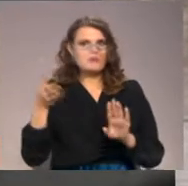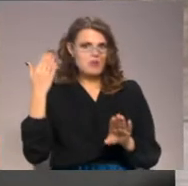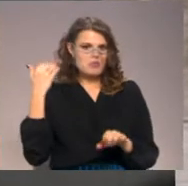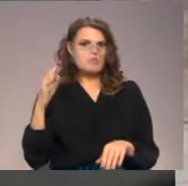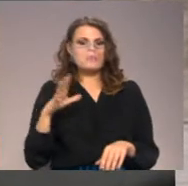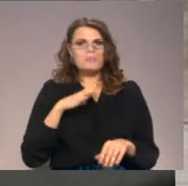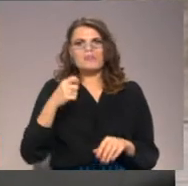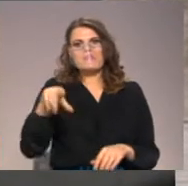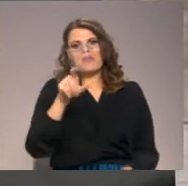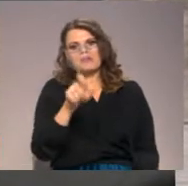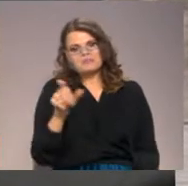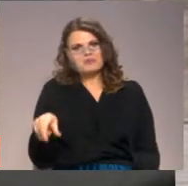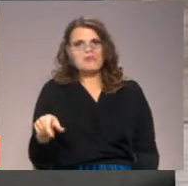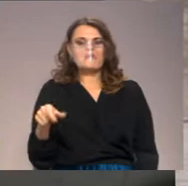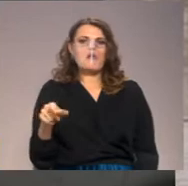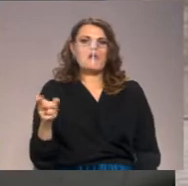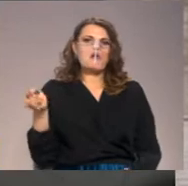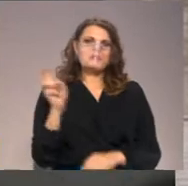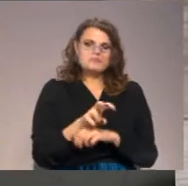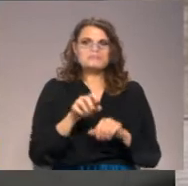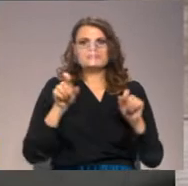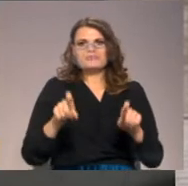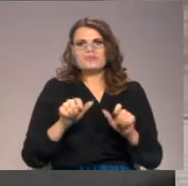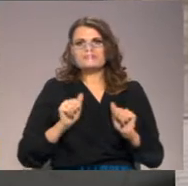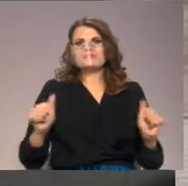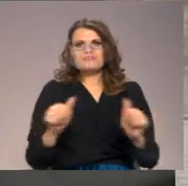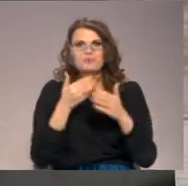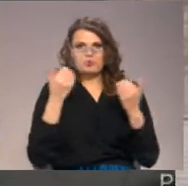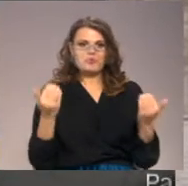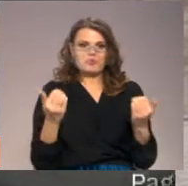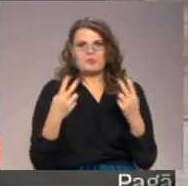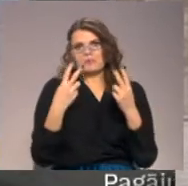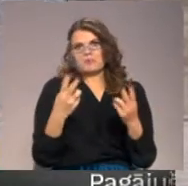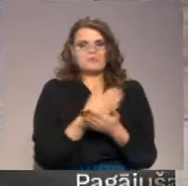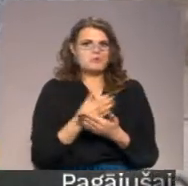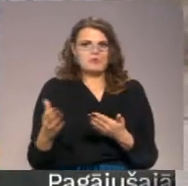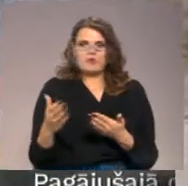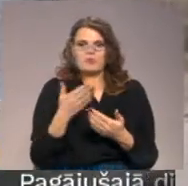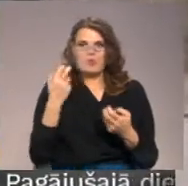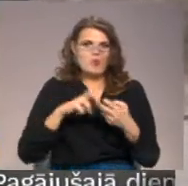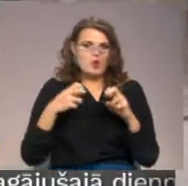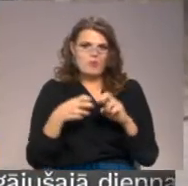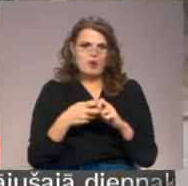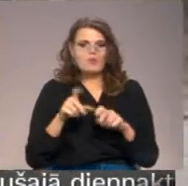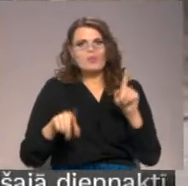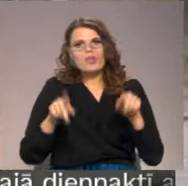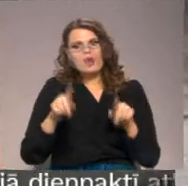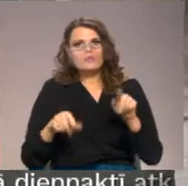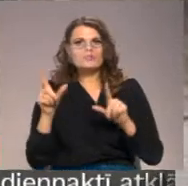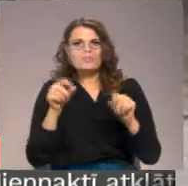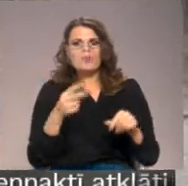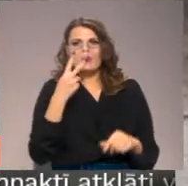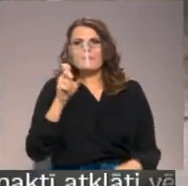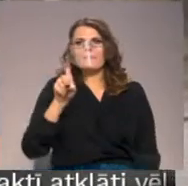tad jau vairāk varbūt bija, bet tagad jau. Manuprāt, ja nu gadienā te kadreiz braukāju, kur